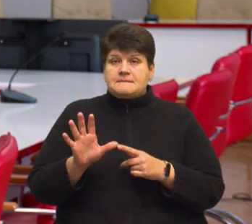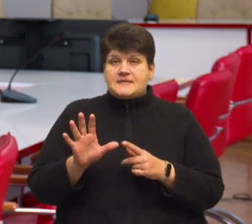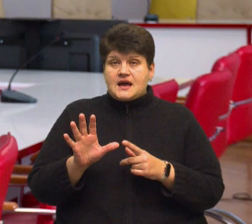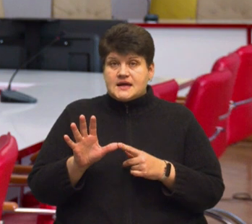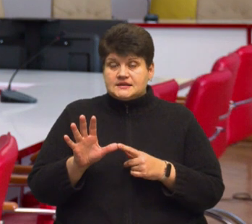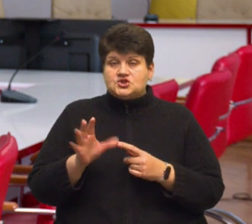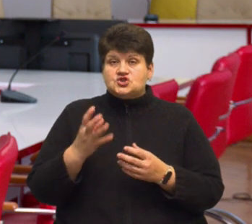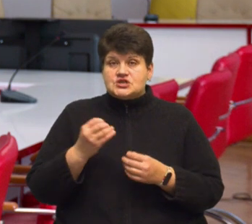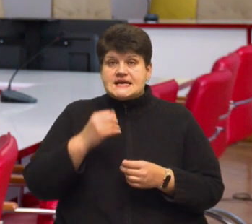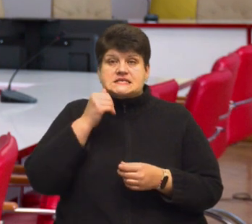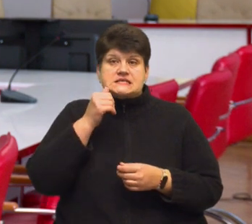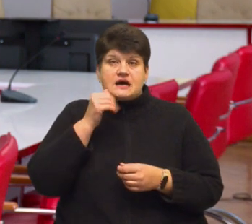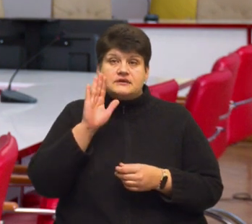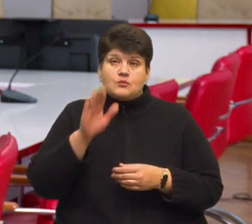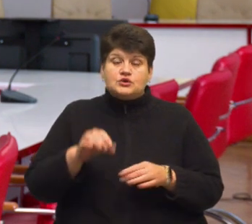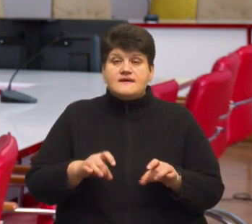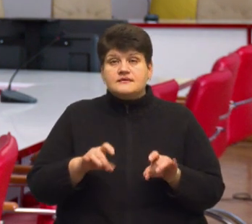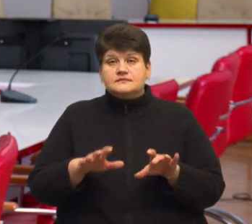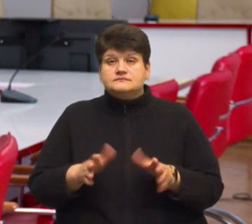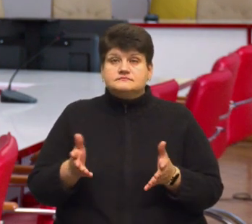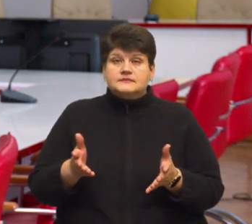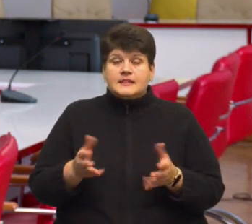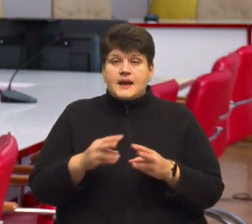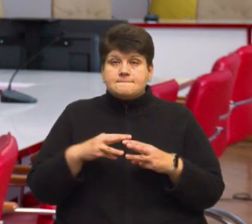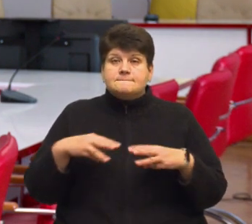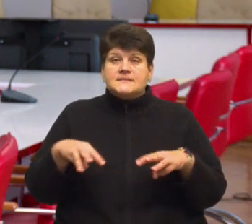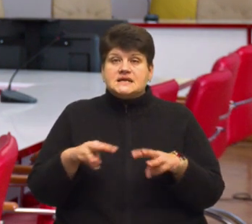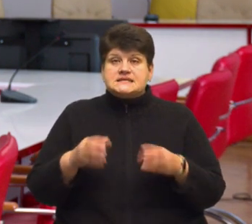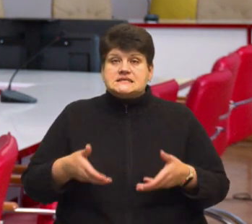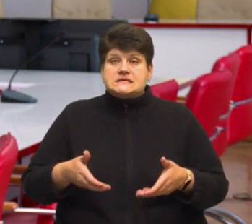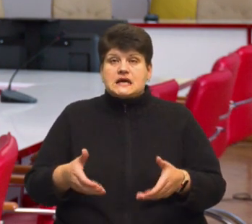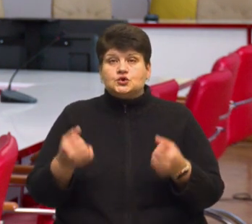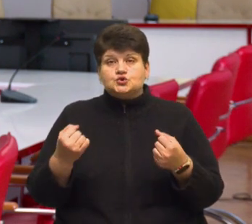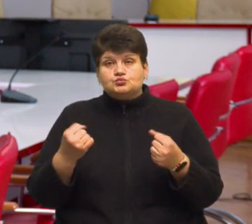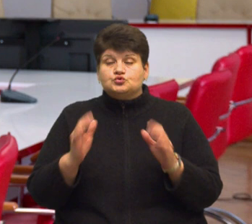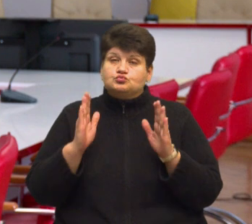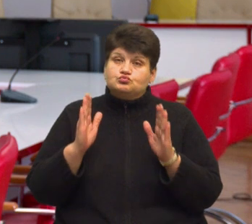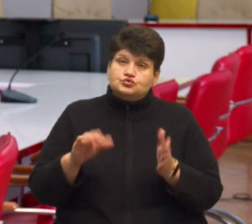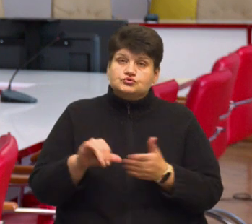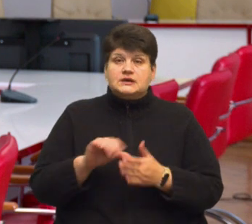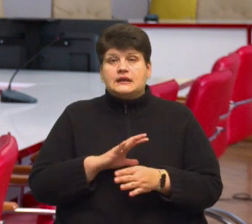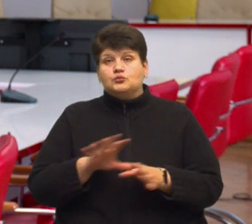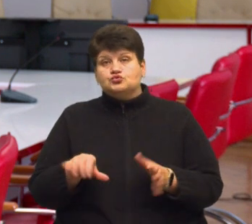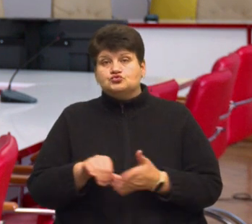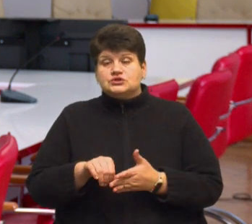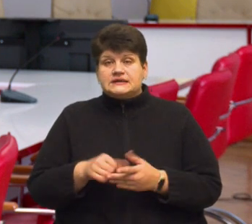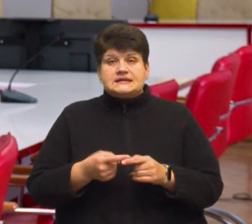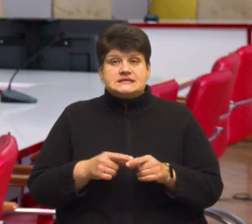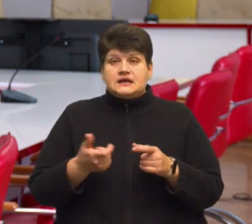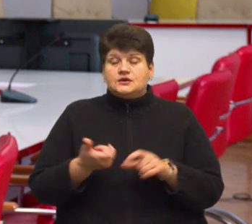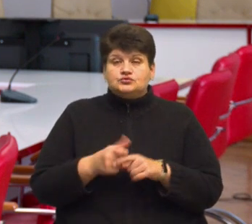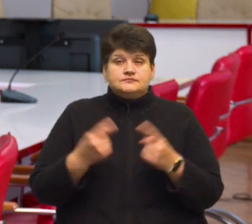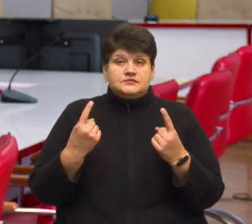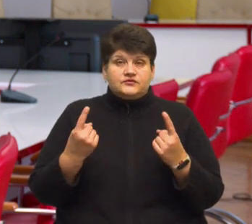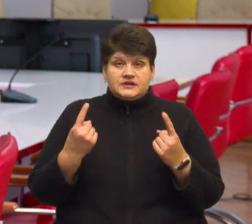завтра буде вирішено на президії саного спорту, чи він буде учасником, чи не буде. Це дуже крутий результат за